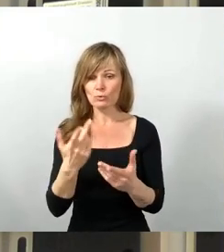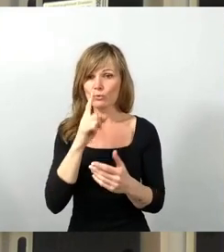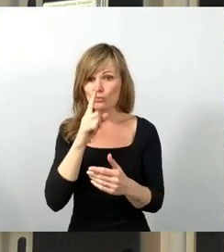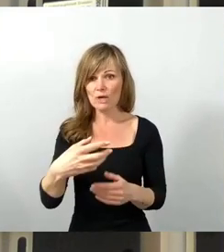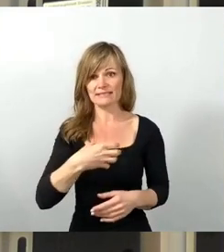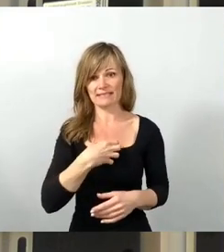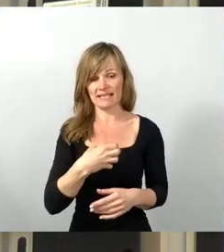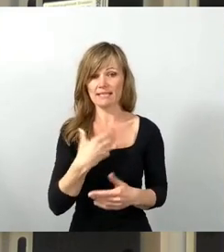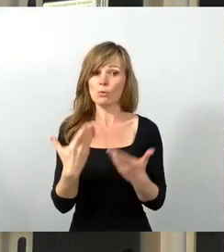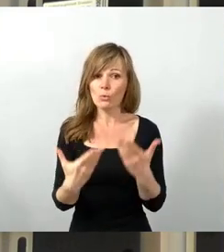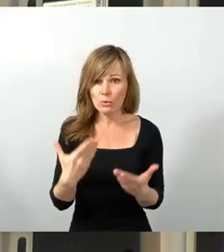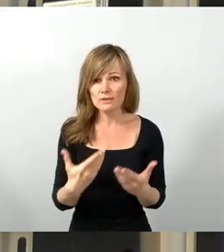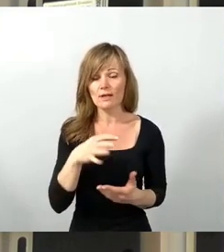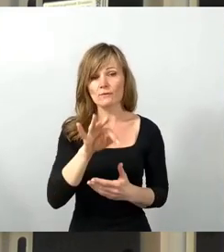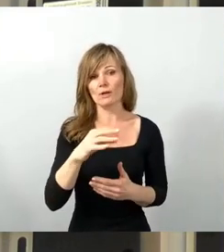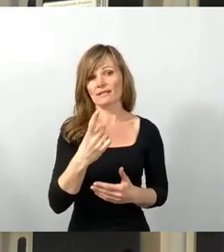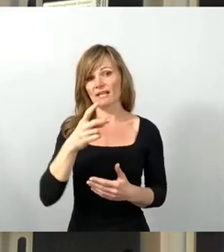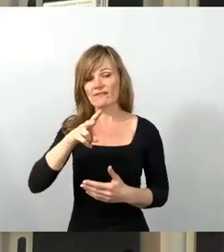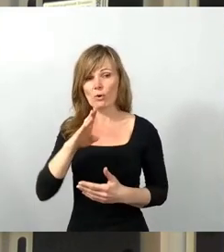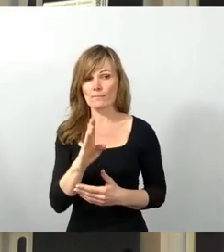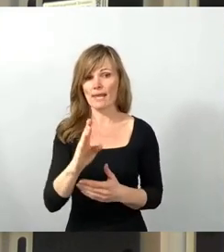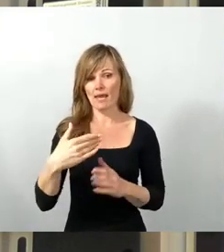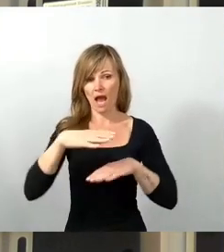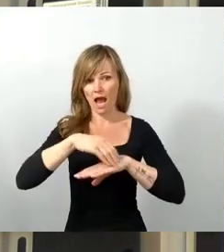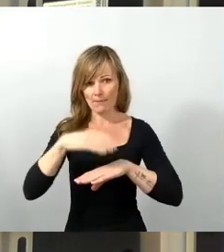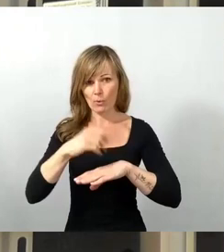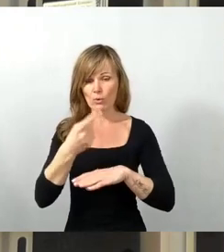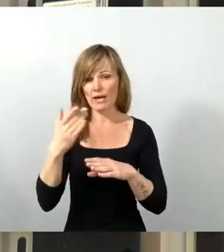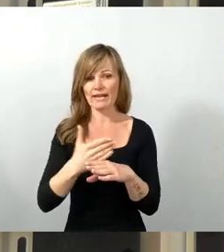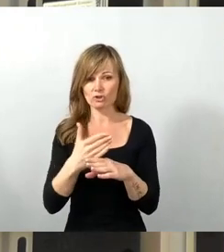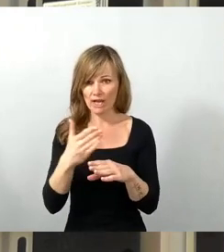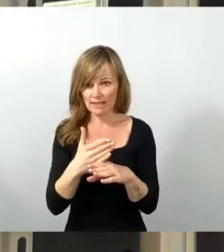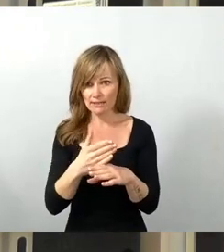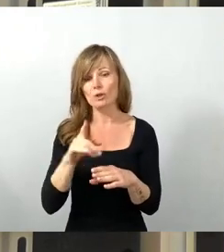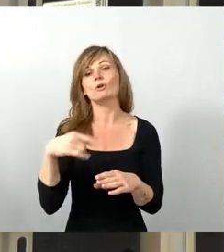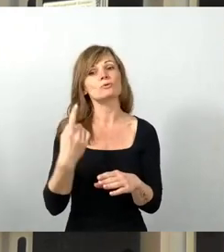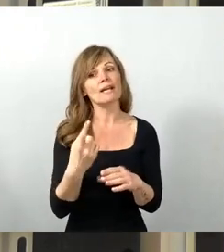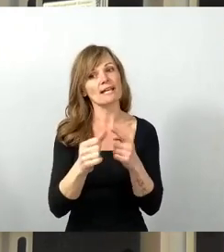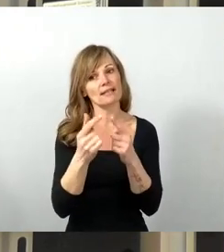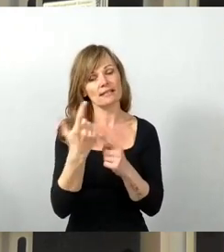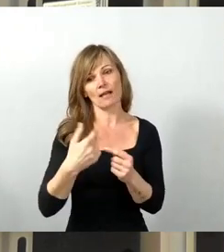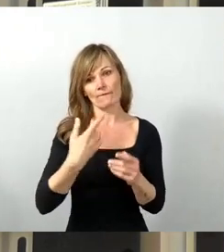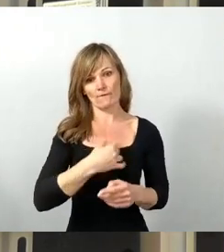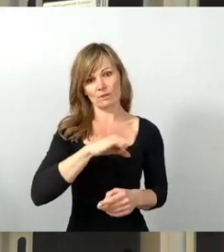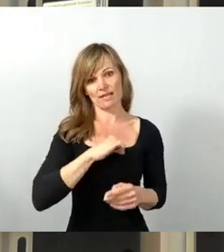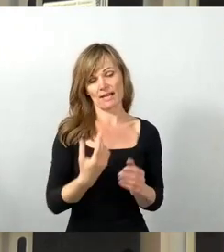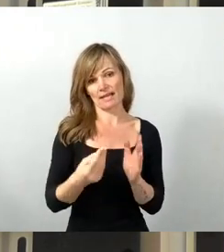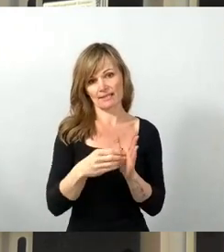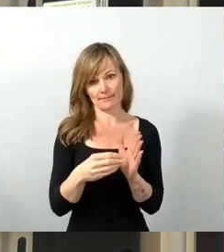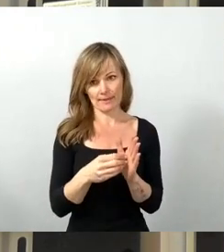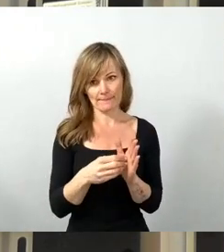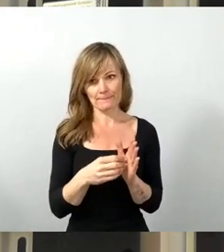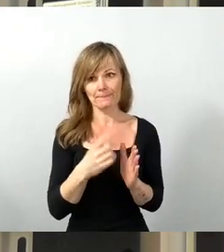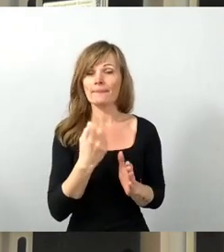sie sich für das DVB-Abo entscheiden mit den entsprechenden anderen Vorteilen. Wir haben aber auch im